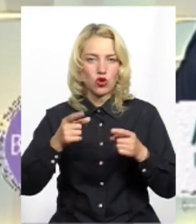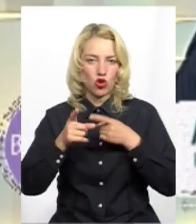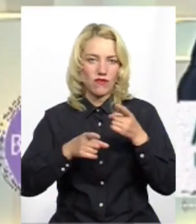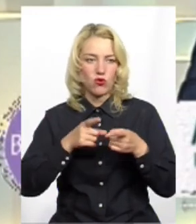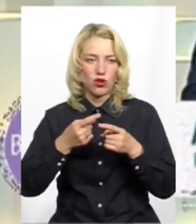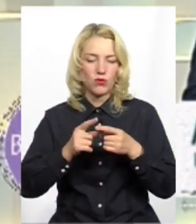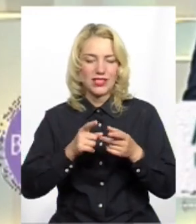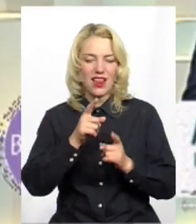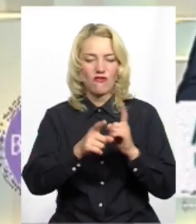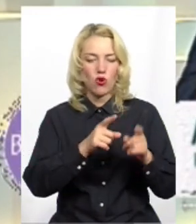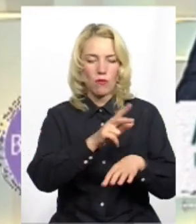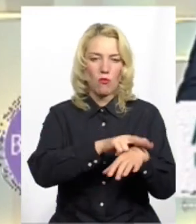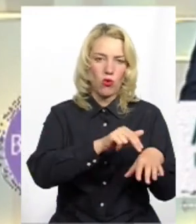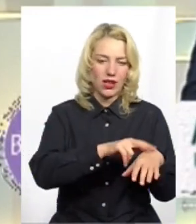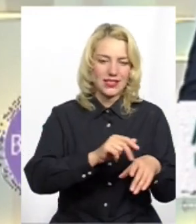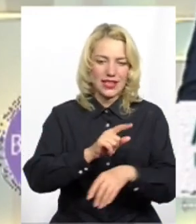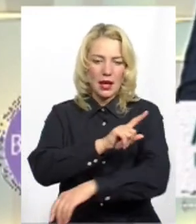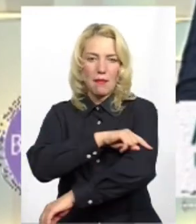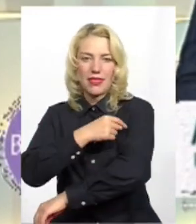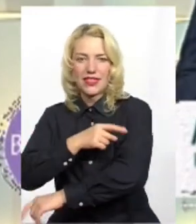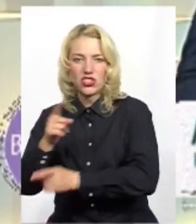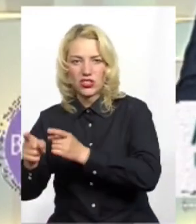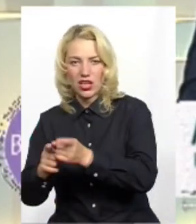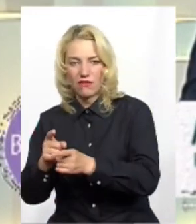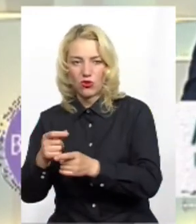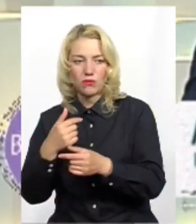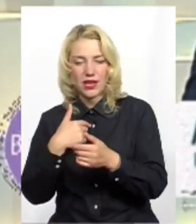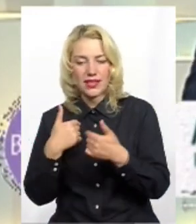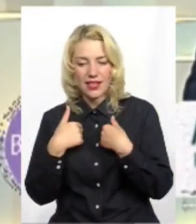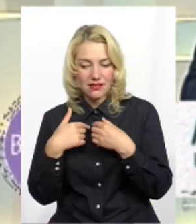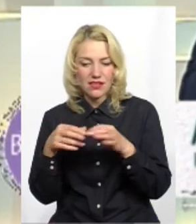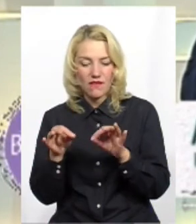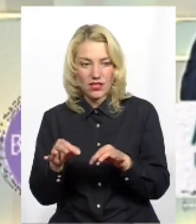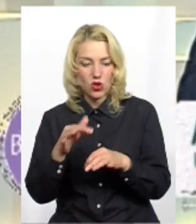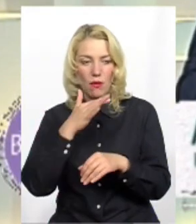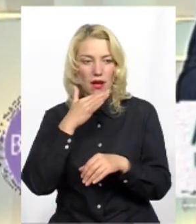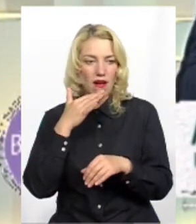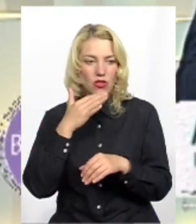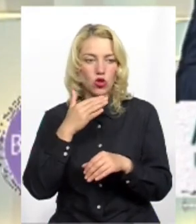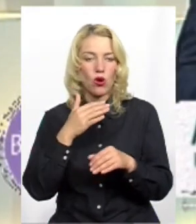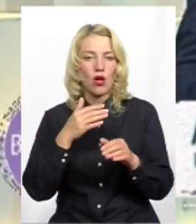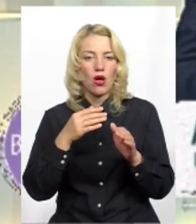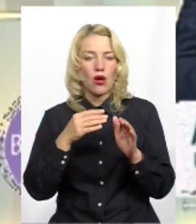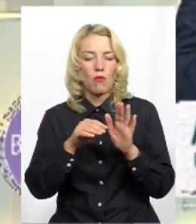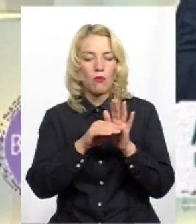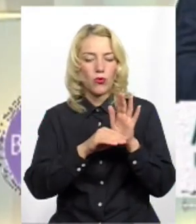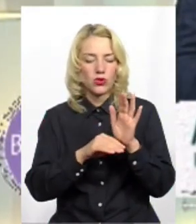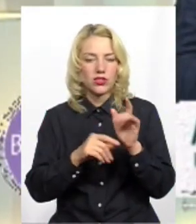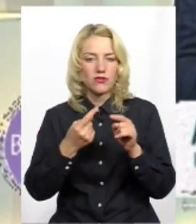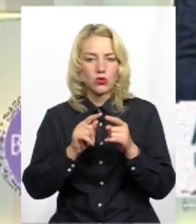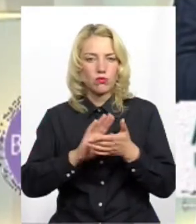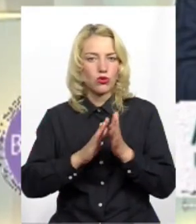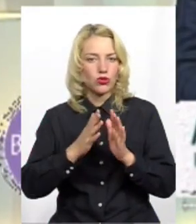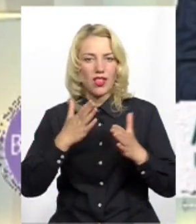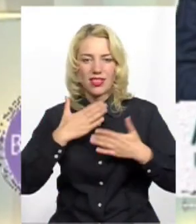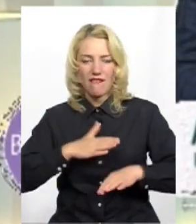реформа поліції, медична реформа і так далі. Я, звісно, багато пунктів мене в цьому положенні